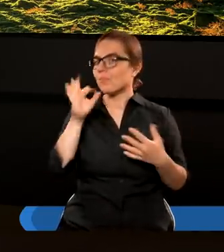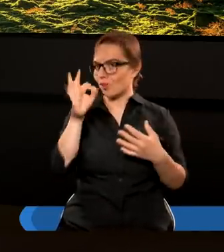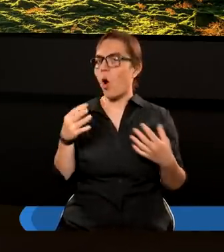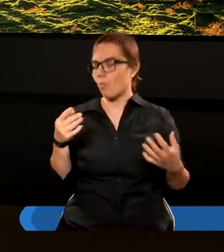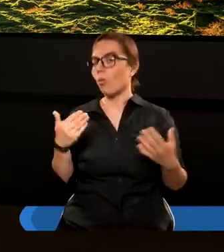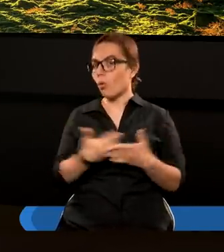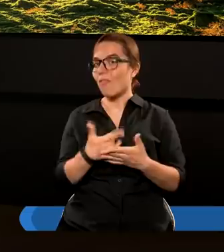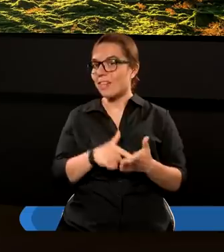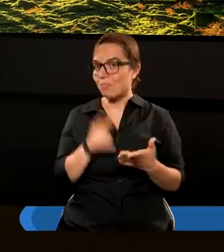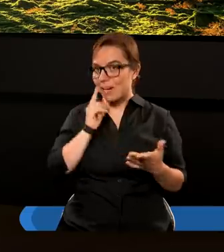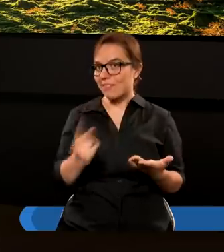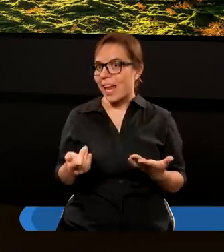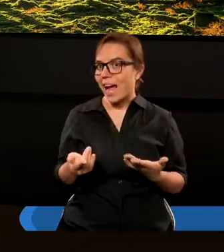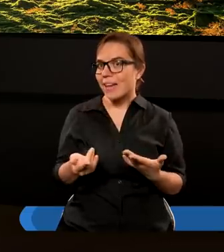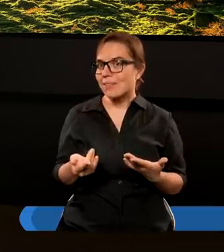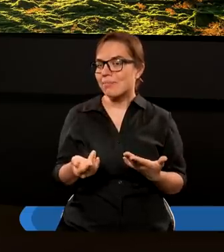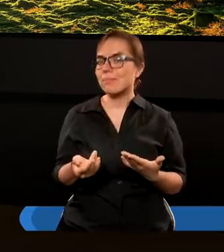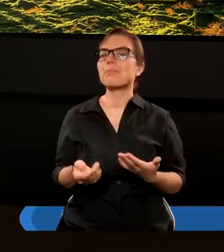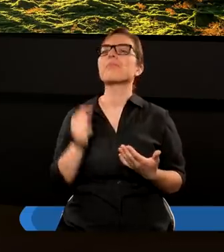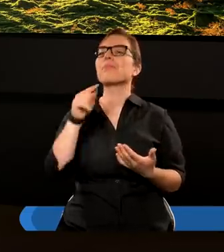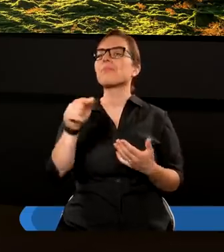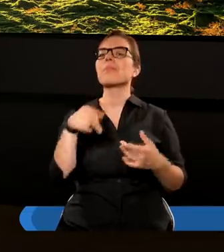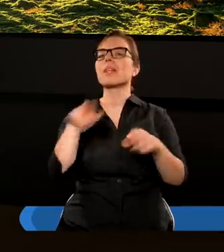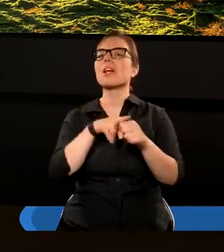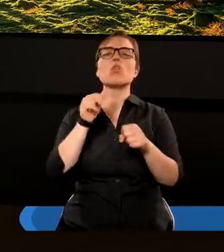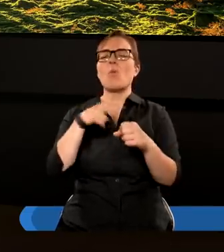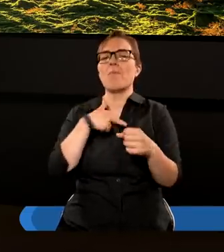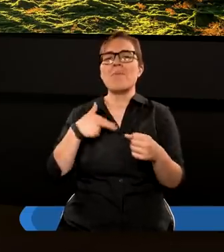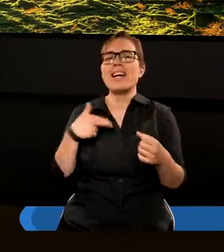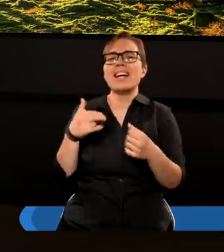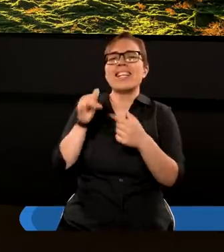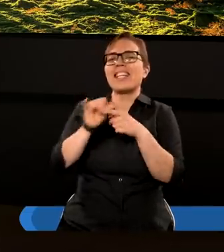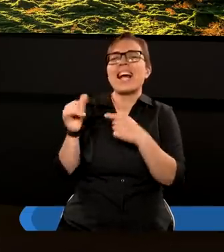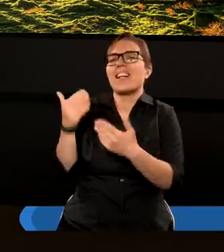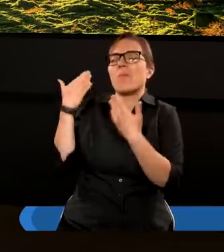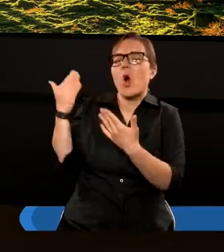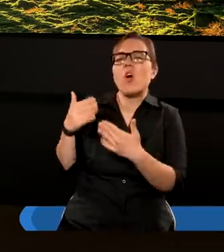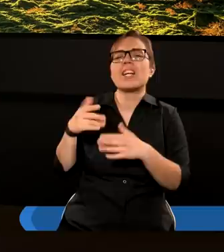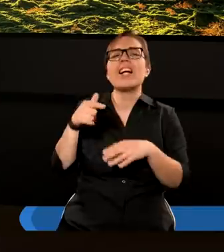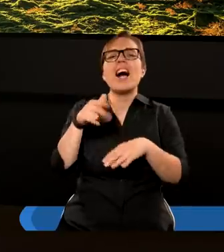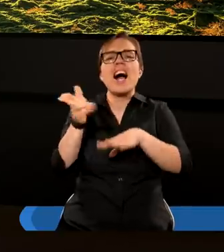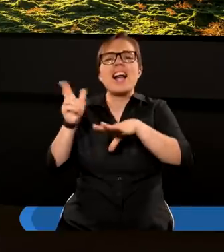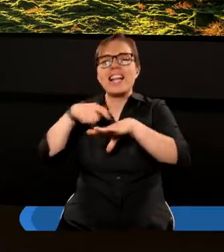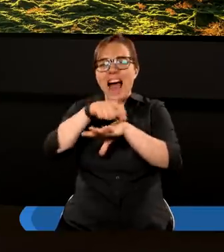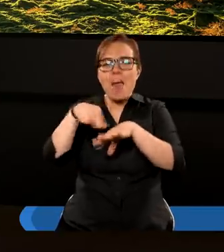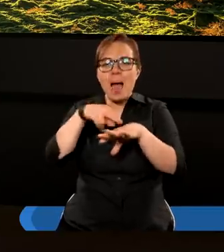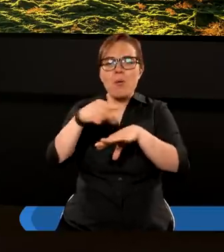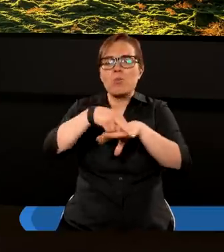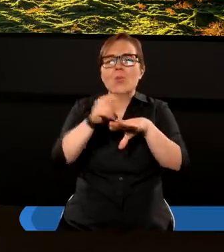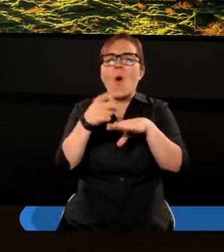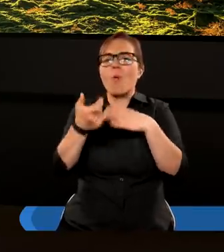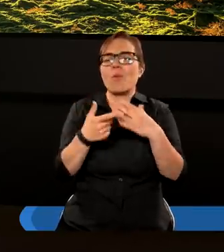dobrą nowinę. Idzie za mną ten, któremu nie jestem godzin rozwiązać, drzemykał jego obuwia.